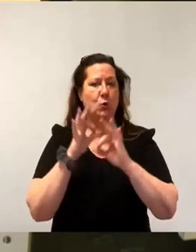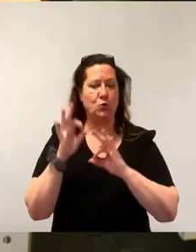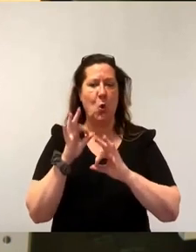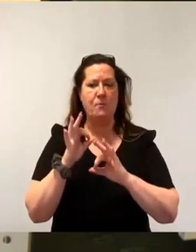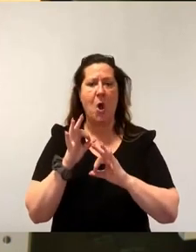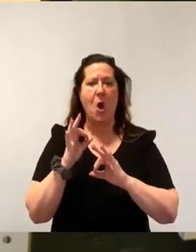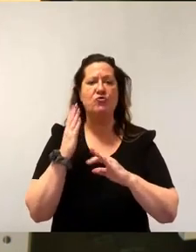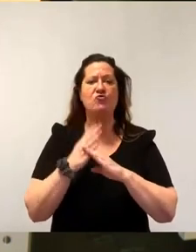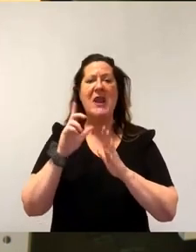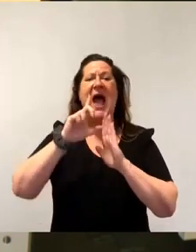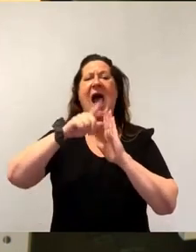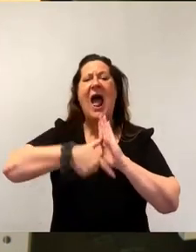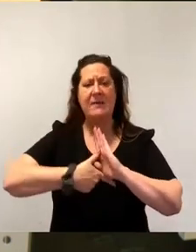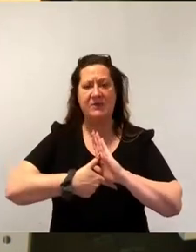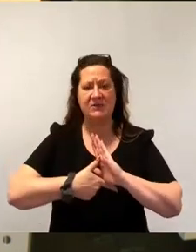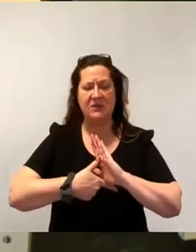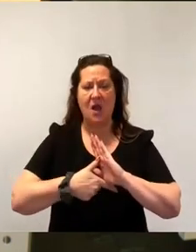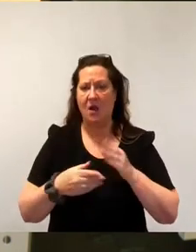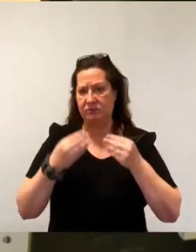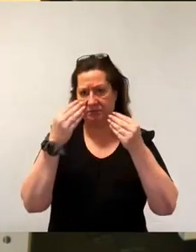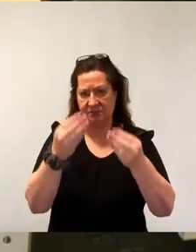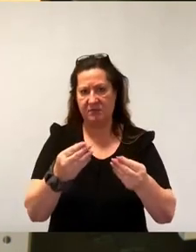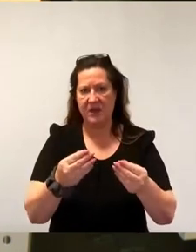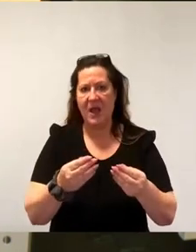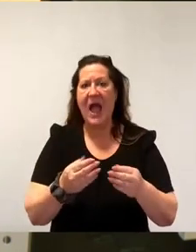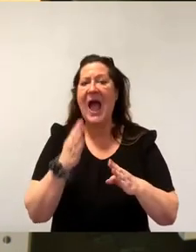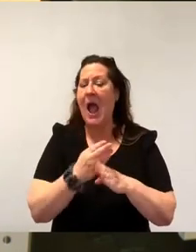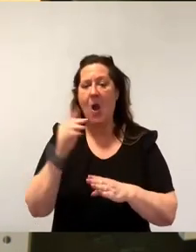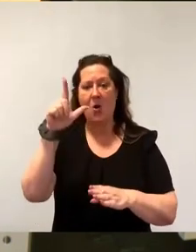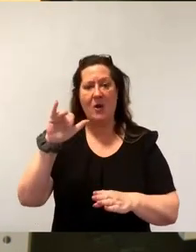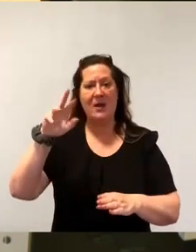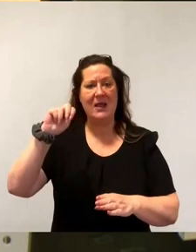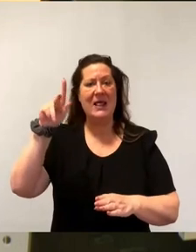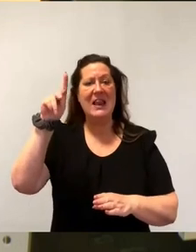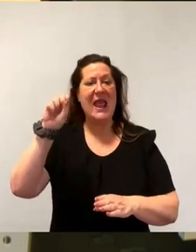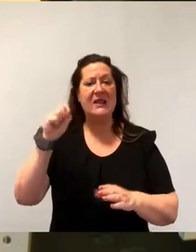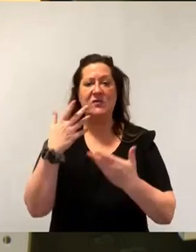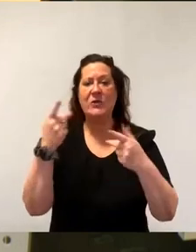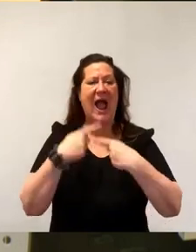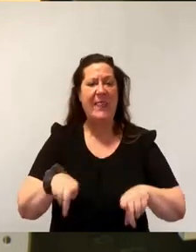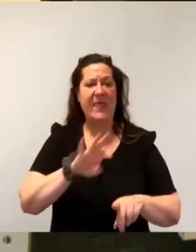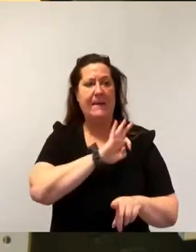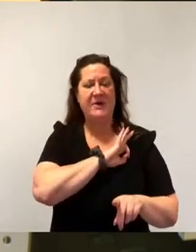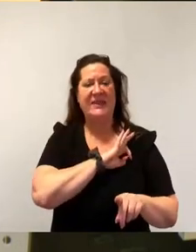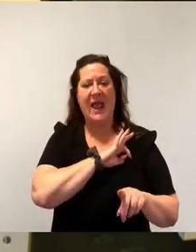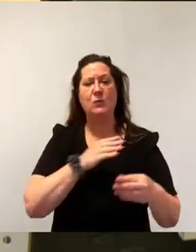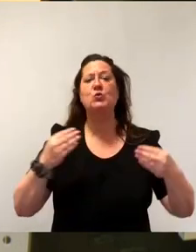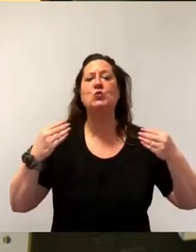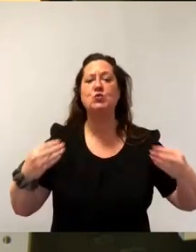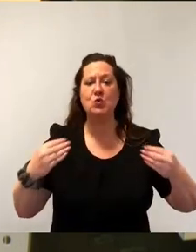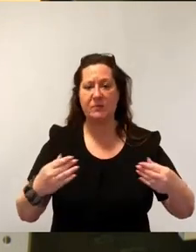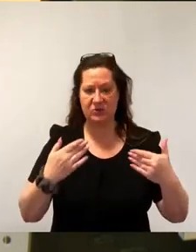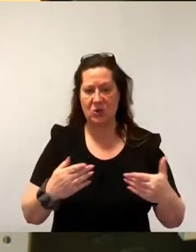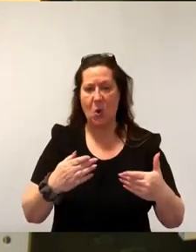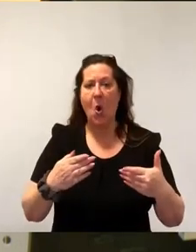bei der Linken und bei anderen Parteien so üblich ist, gerade in Vorbereitung vor den Wahlen, einen Eilantrag daraus